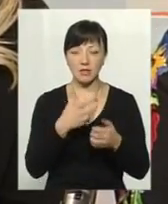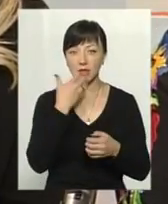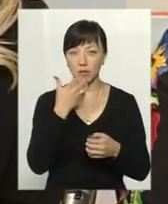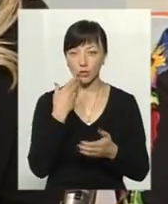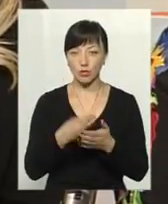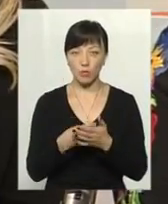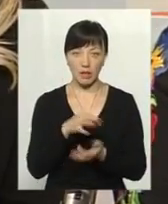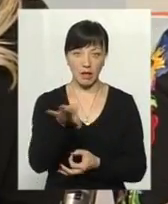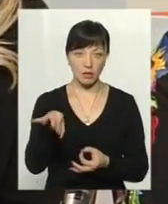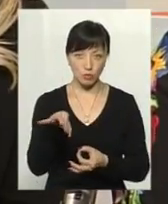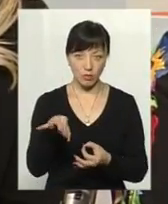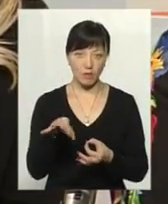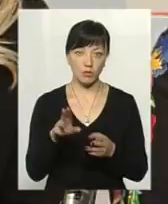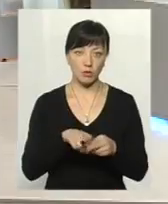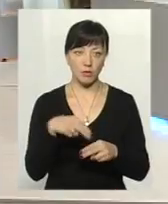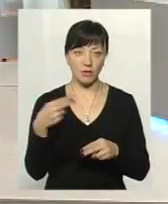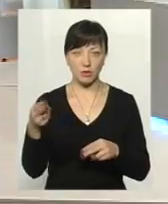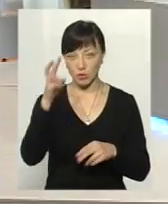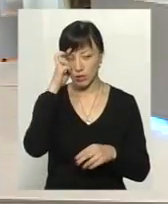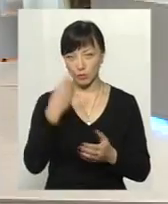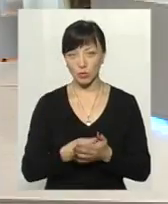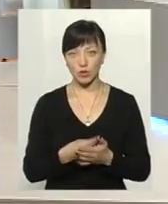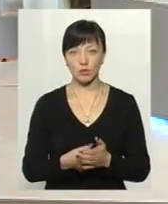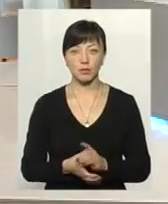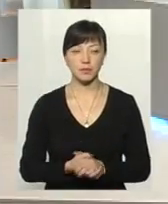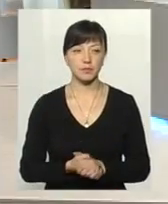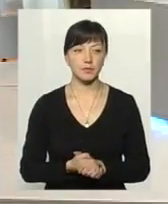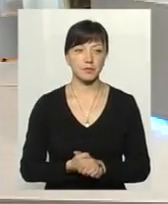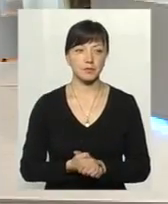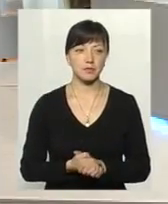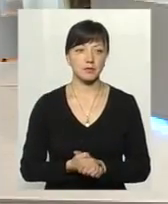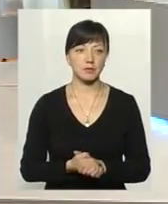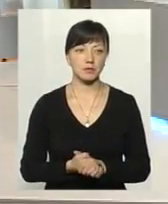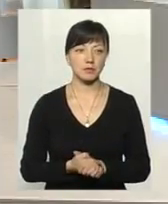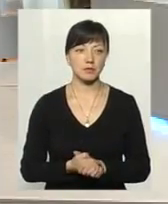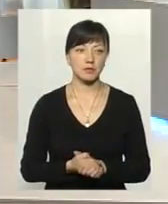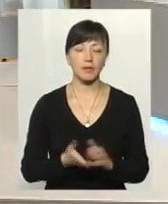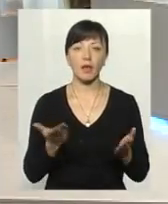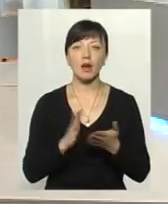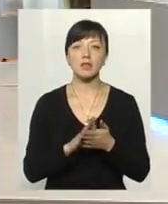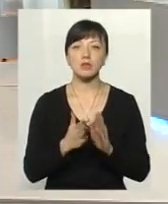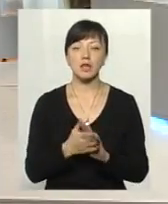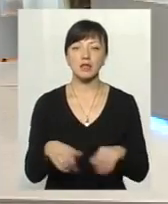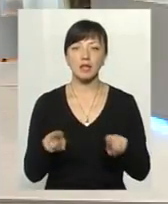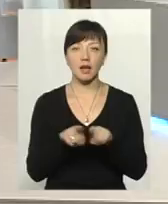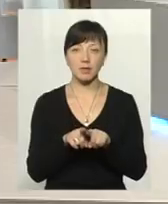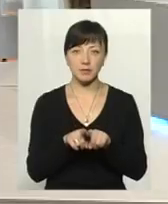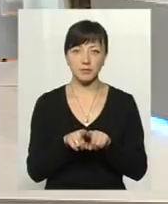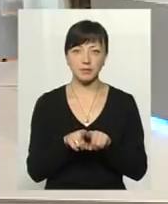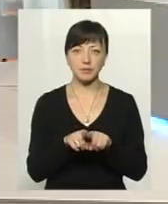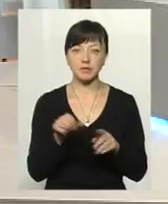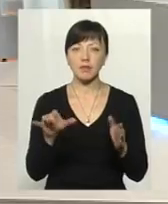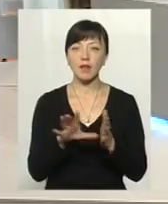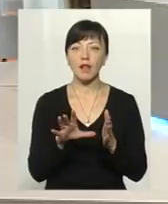Сума надлишково нарахована буде повернута до державного бюджету. А яка ситуація з такими розходними речами, як